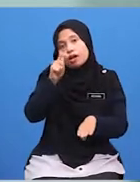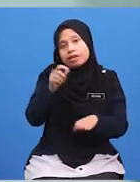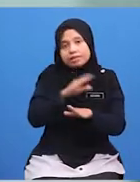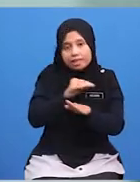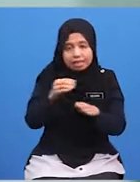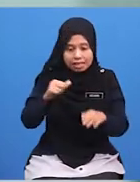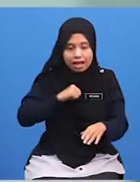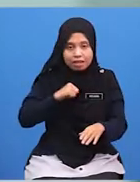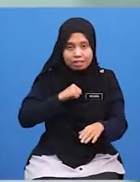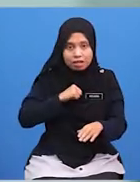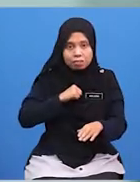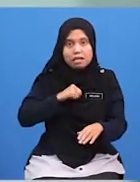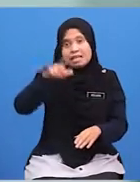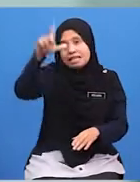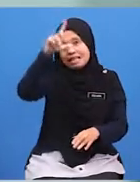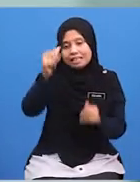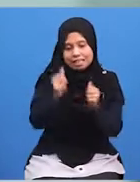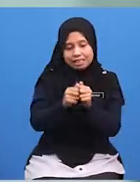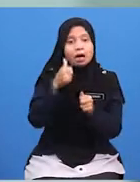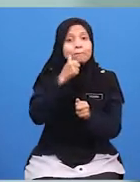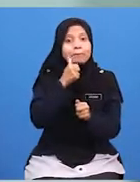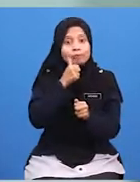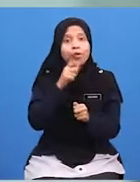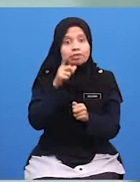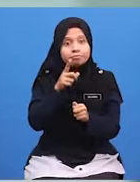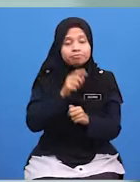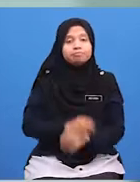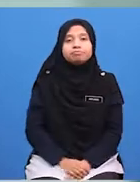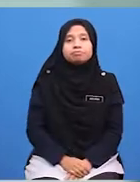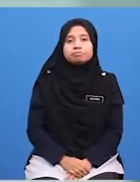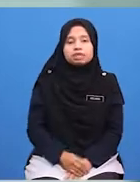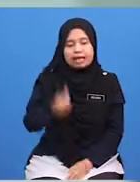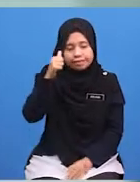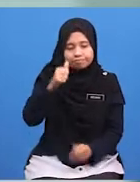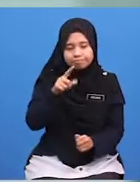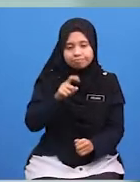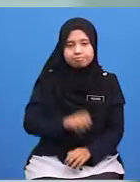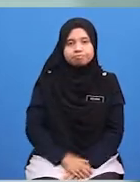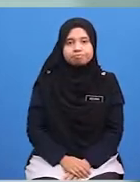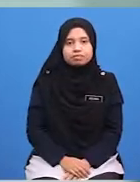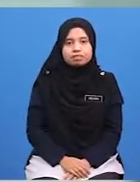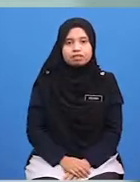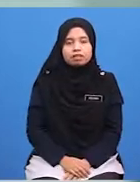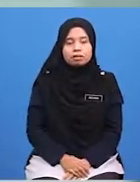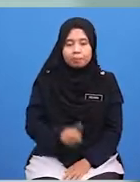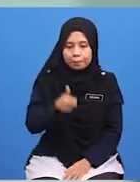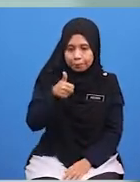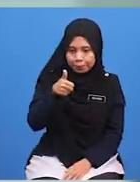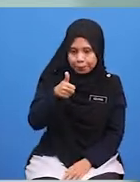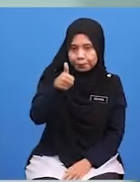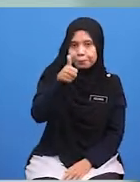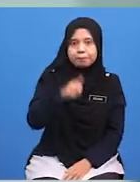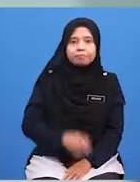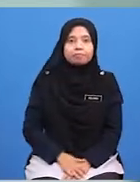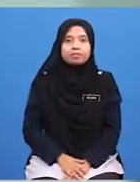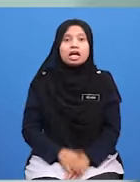Batasan Aurat Lelaki Dan Juga Perempuan Ingatkan Bagus